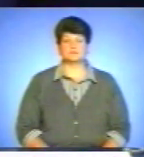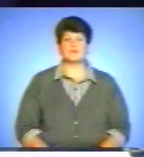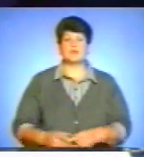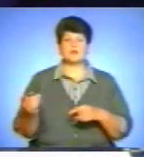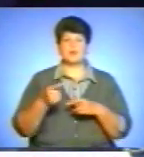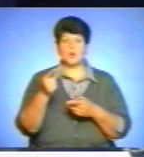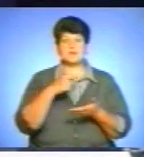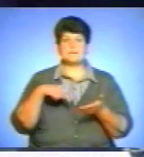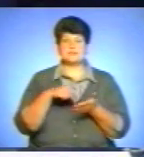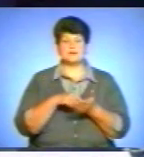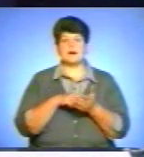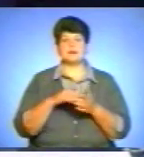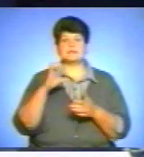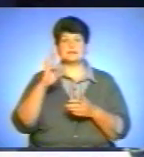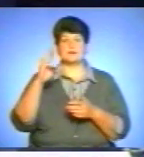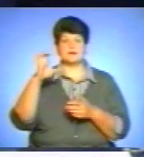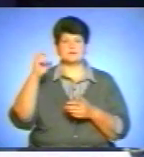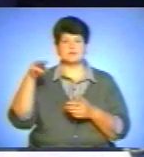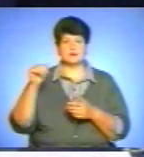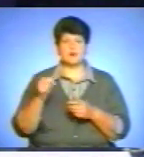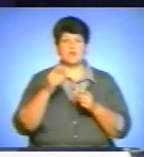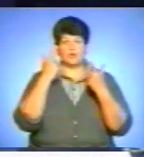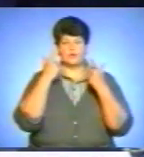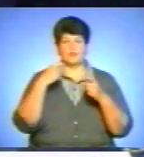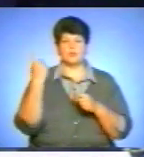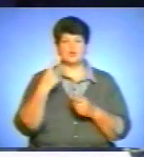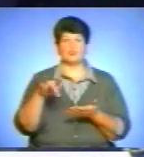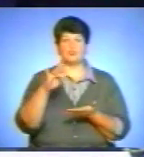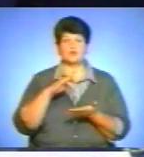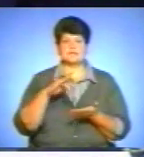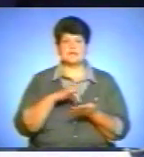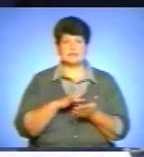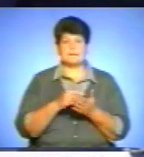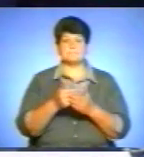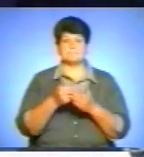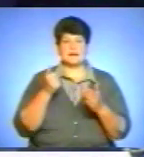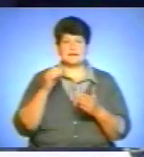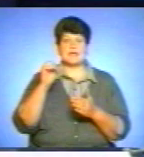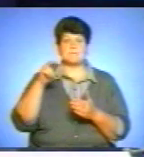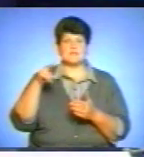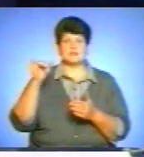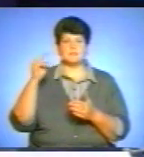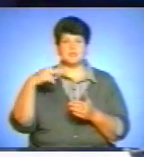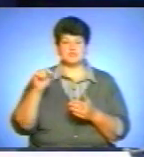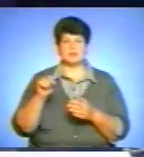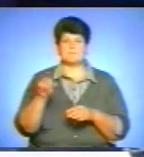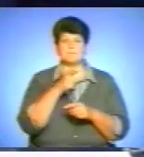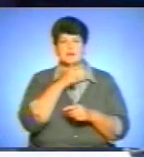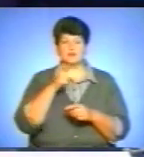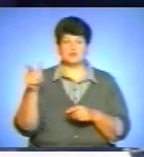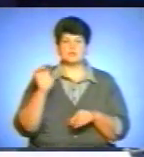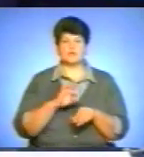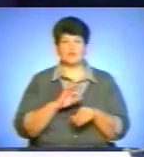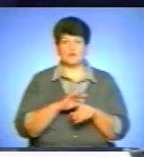Тернопільська міська санепідемстанція повідомляє, що в обласному центрі перед епідемічний період щодо захворюваності гострими